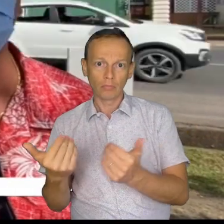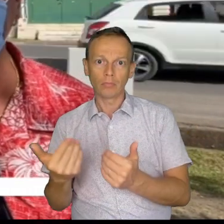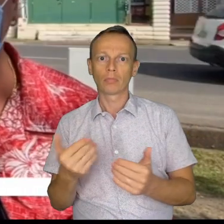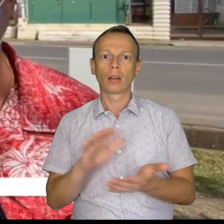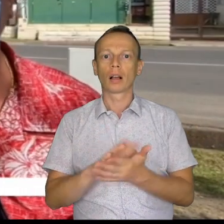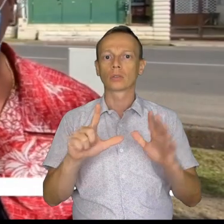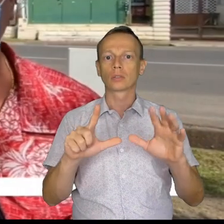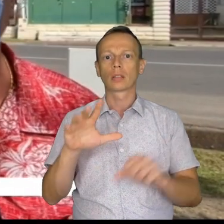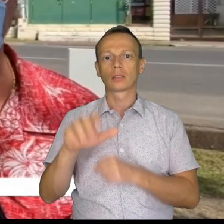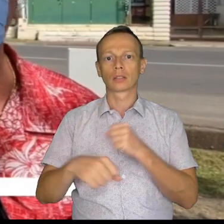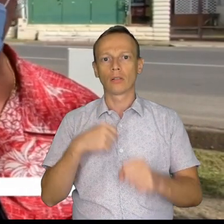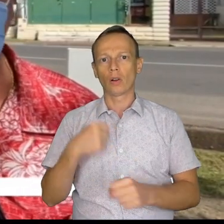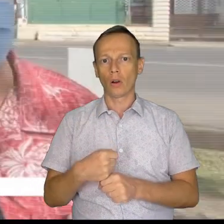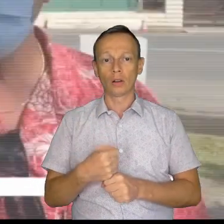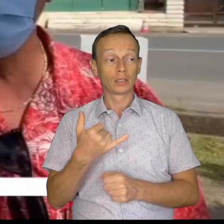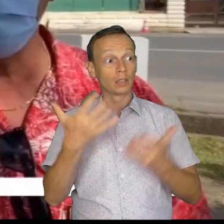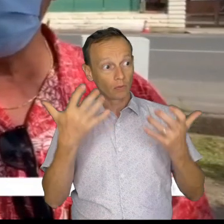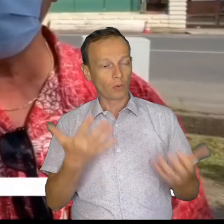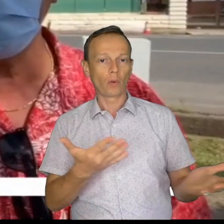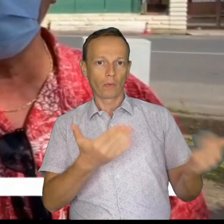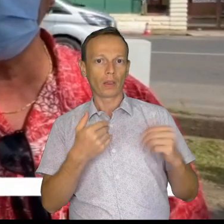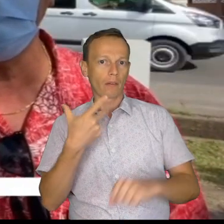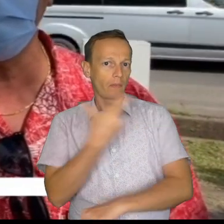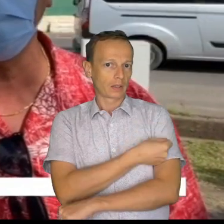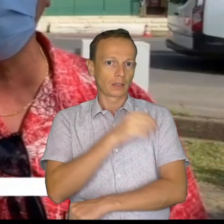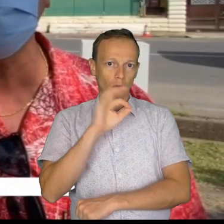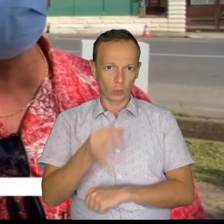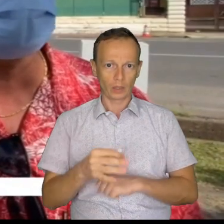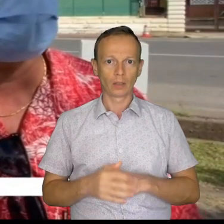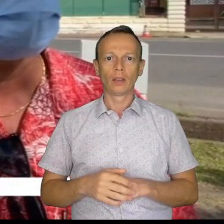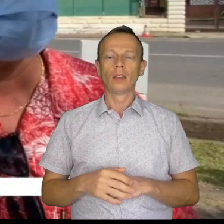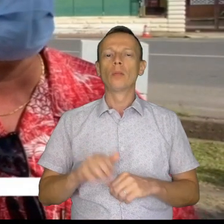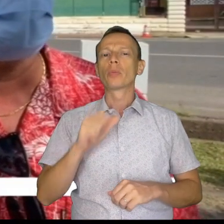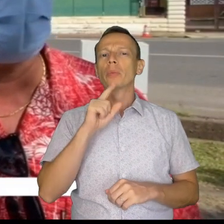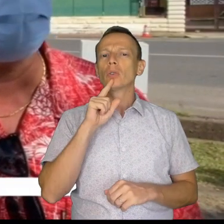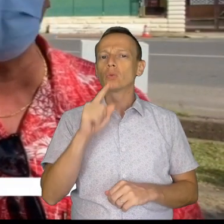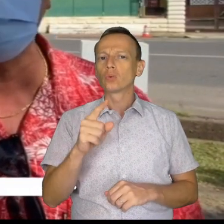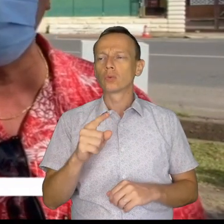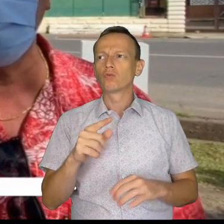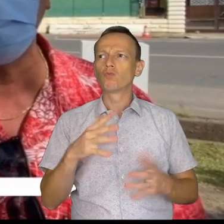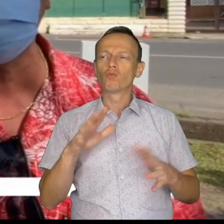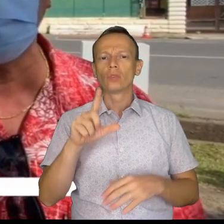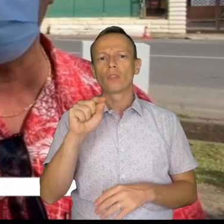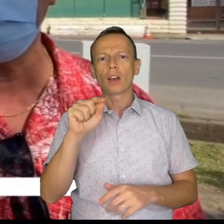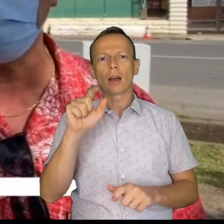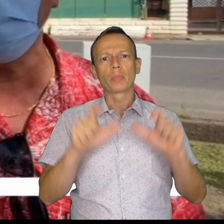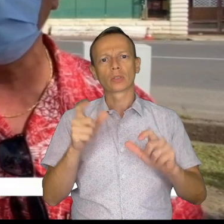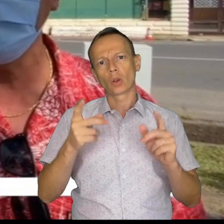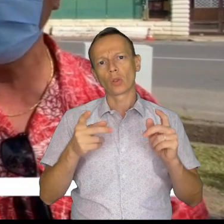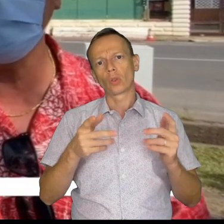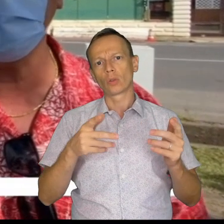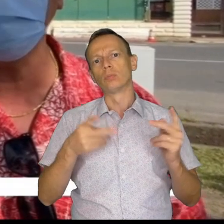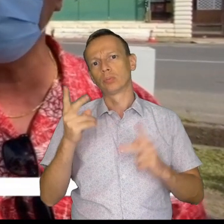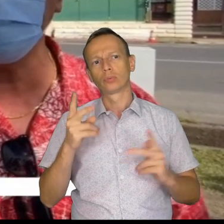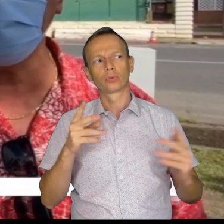Ils sont libres à venir vacciner. Les premiers jours, ils ont reçu au moins une vingtaine de personnes de Matahiapos.